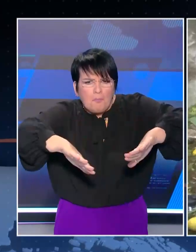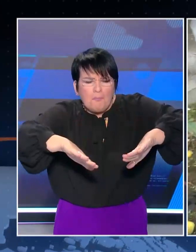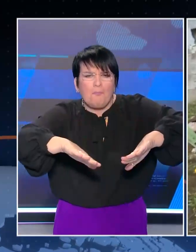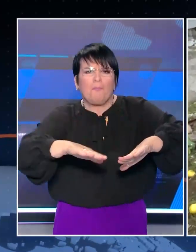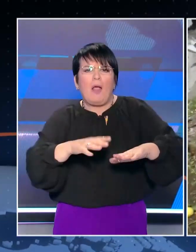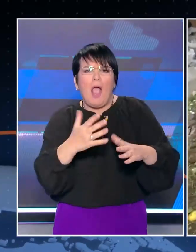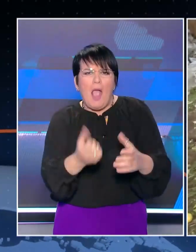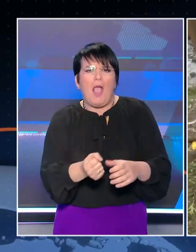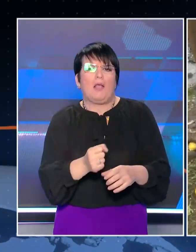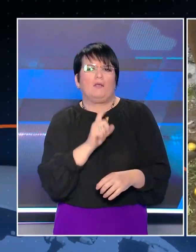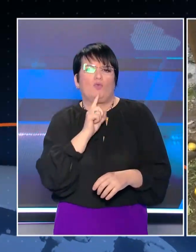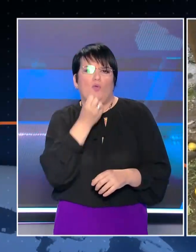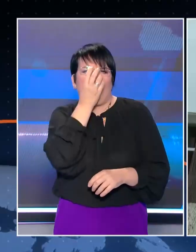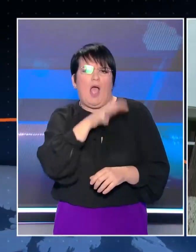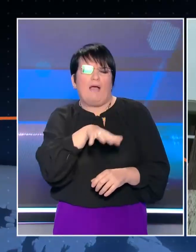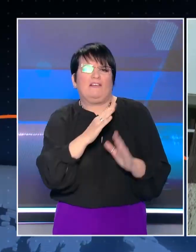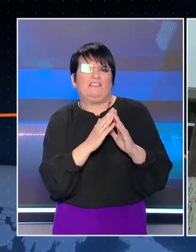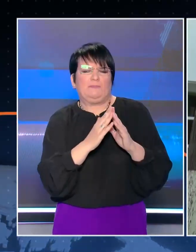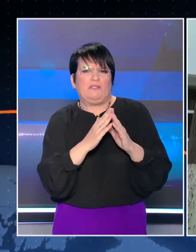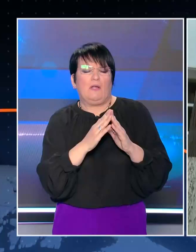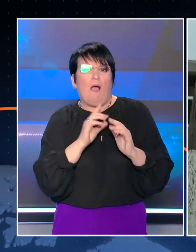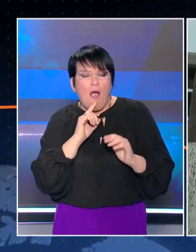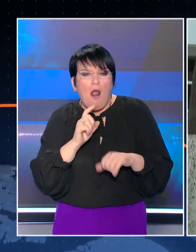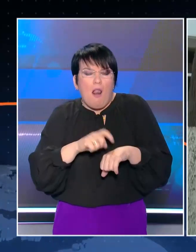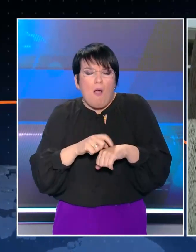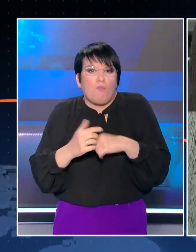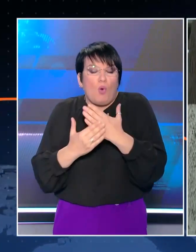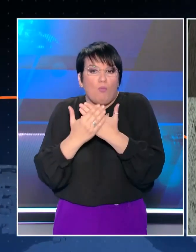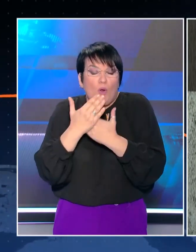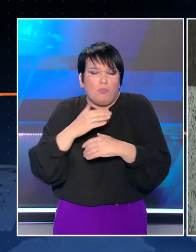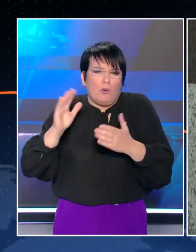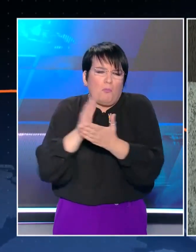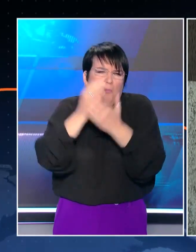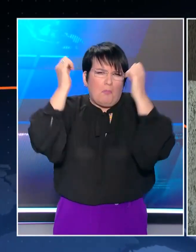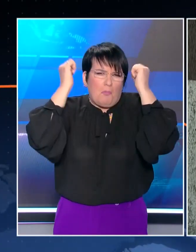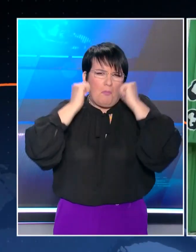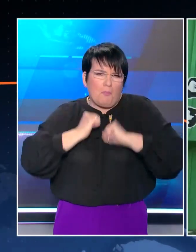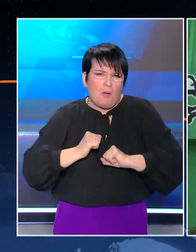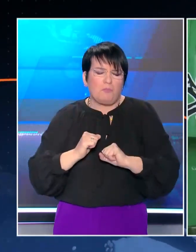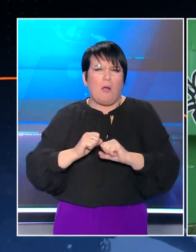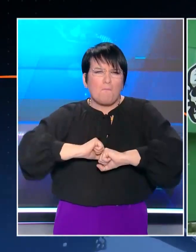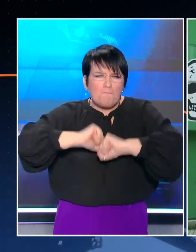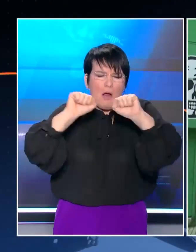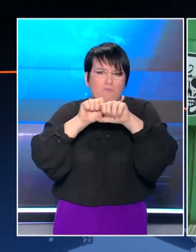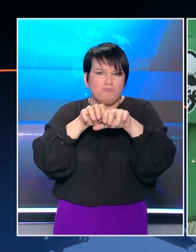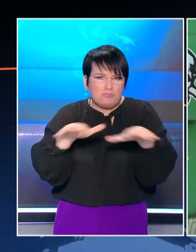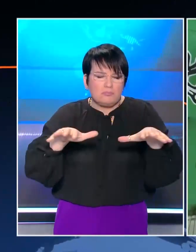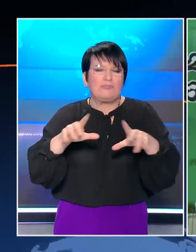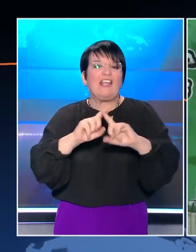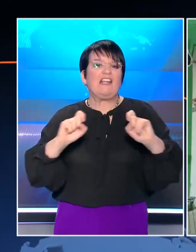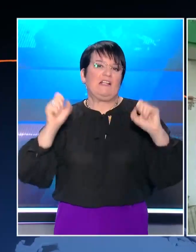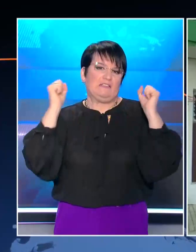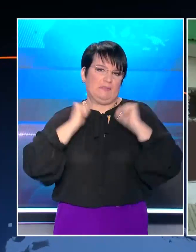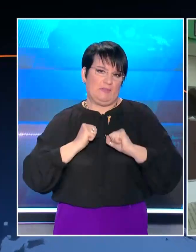κρατήρα στην αυλή ενός σπιτιού. Με το πρώτο φως της ημέρας αποδεικνύεται το μέγεθος της καταστροφής. Από το οστικό κύμα προκλήθηκαν σοβαρές ηλικές ζημιές